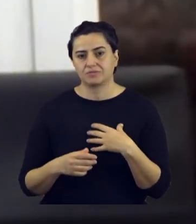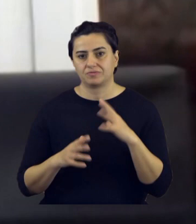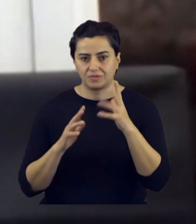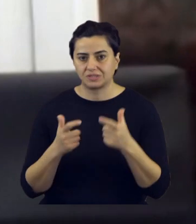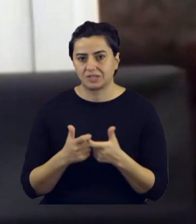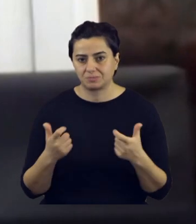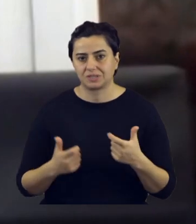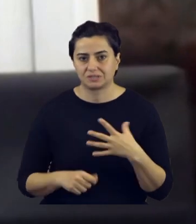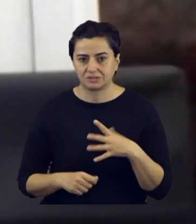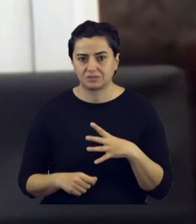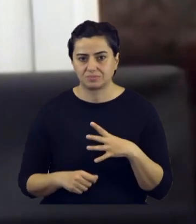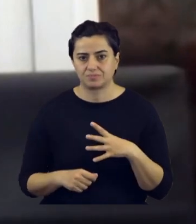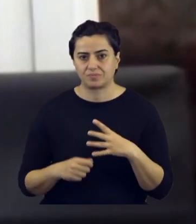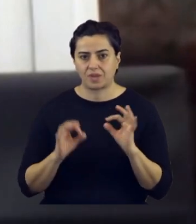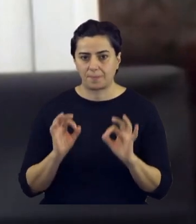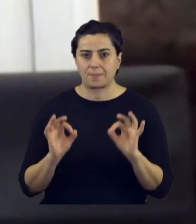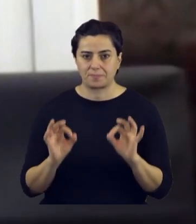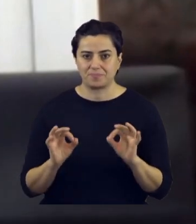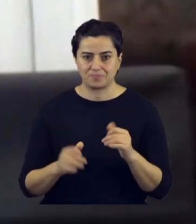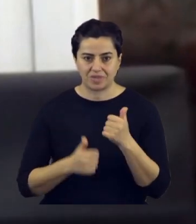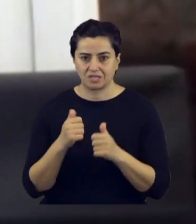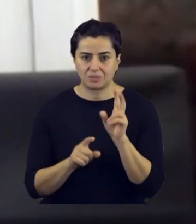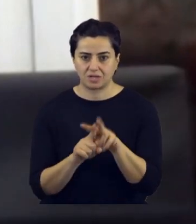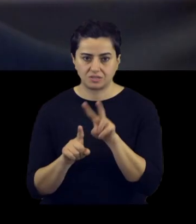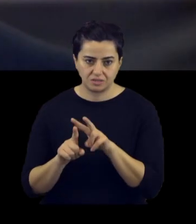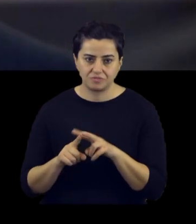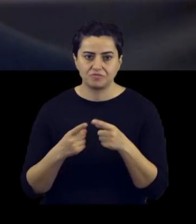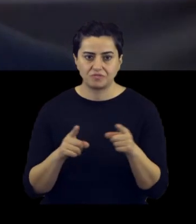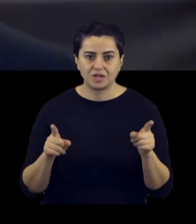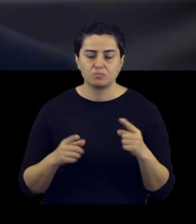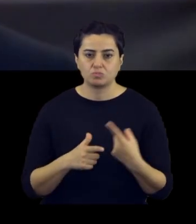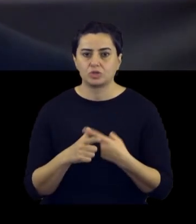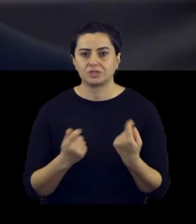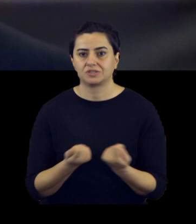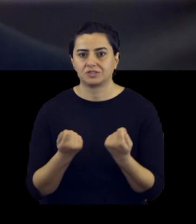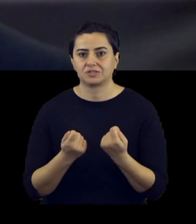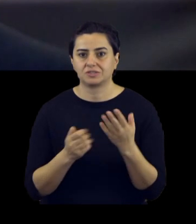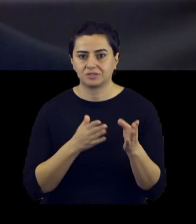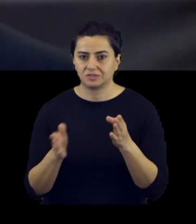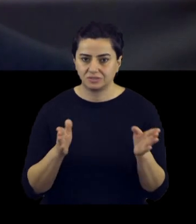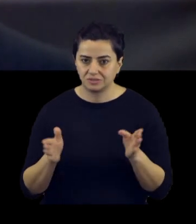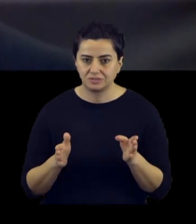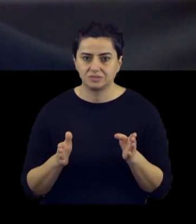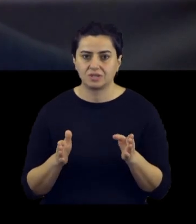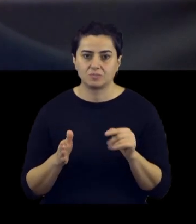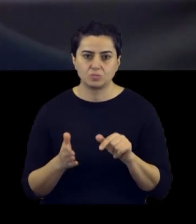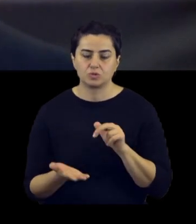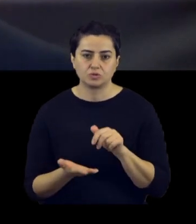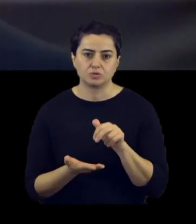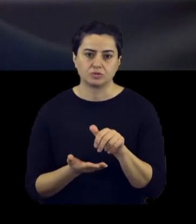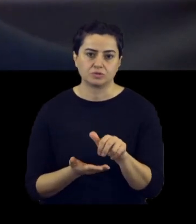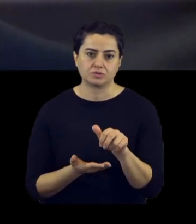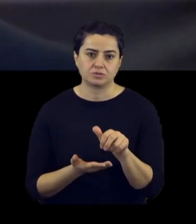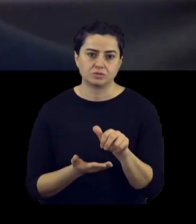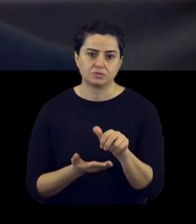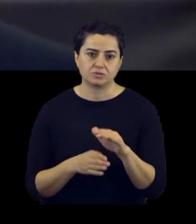kendimi daha da fazla geliştirmek istedim. Ve sürekli yarışmalara katılarak, farklı farklı projeler gerçekleştirerek bu adımları